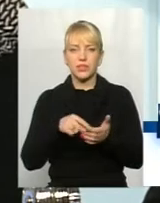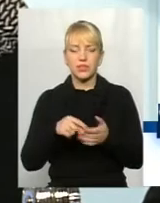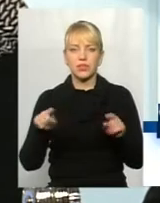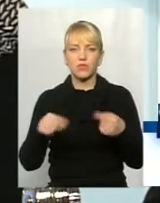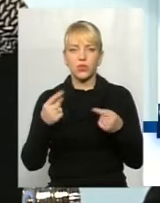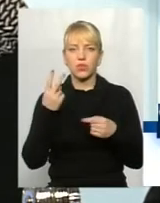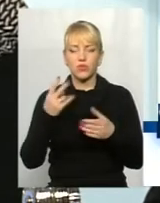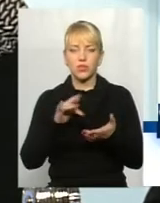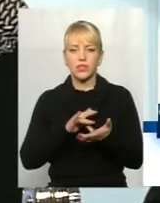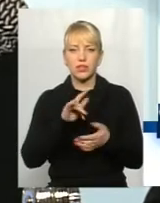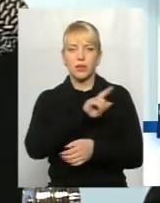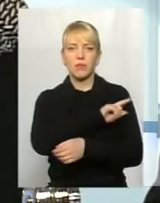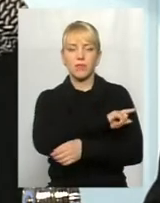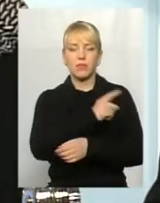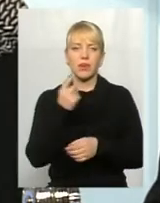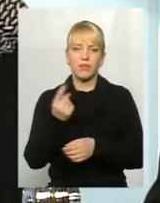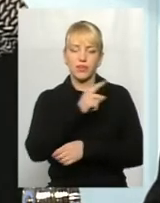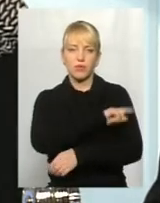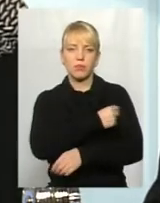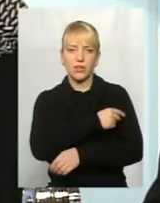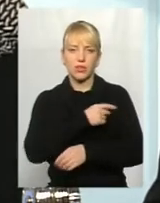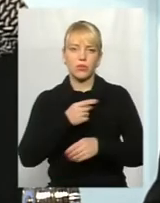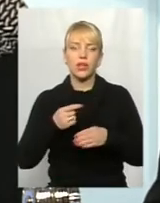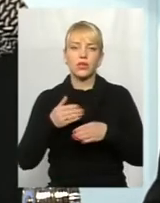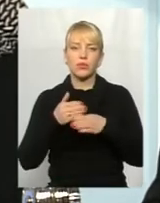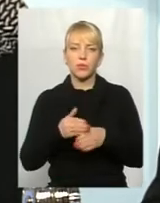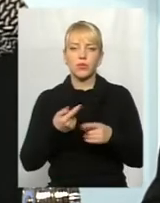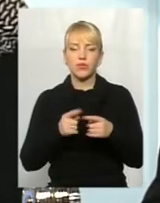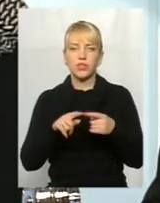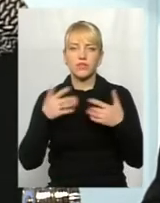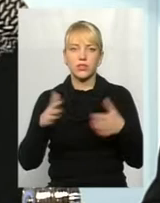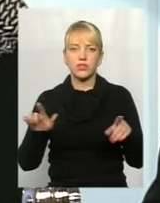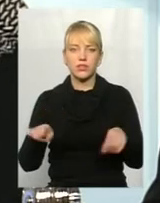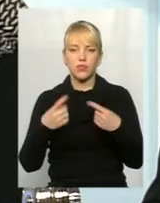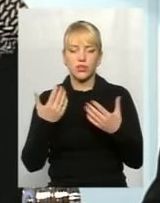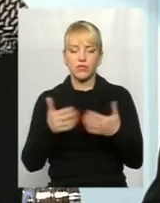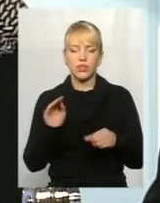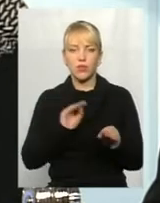Створення двох центрів первинної медико-санітарної допомоги, вони вже створені, вони укомплектовані штатами.